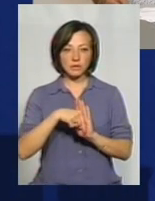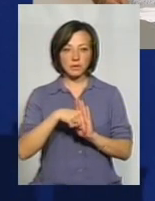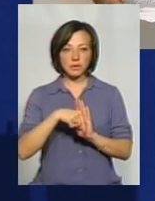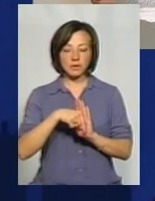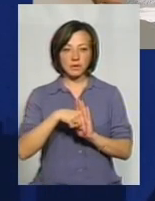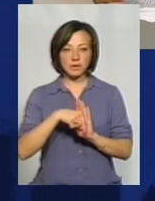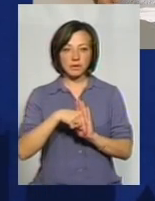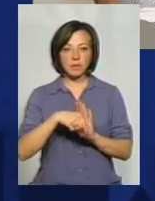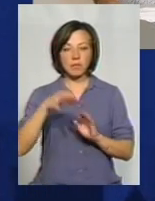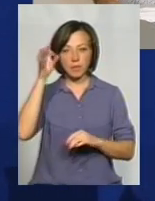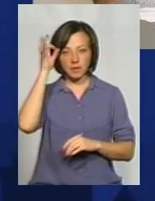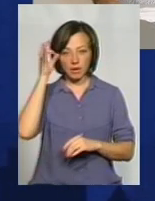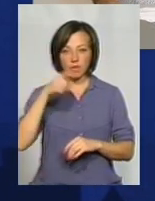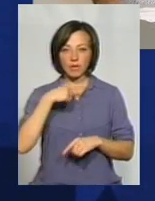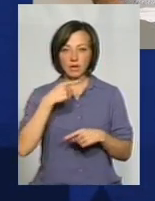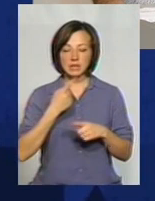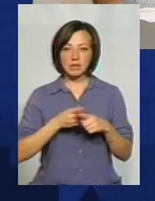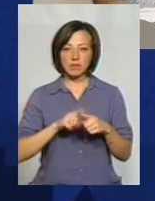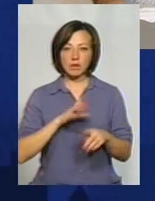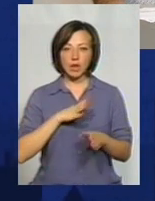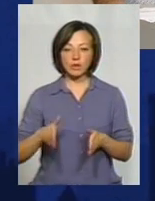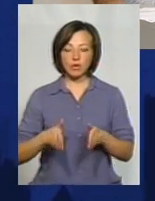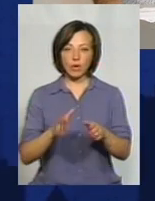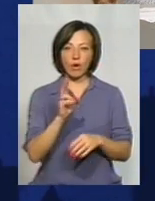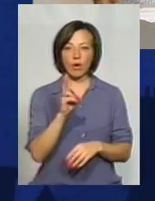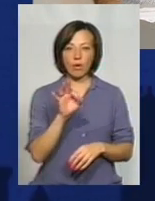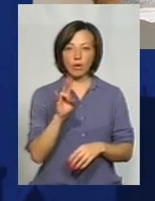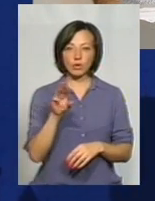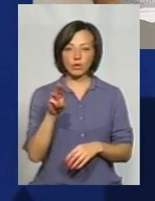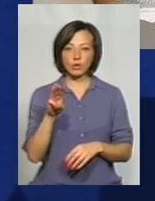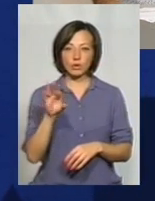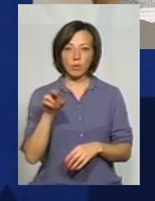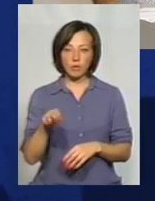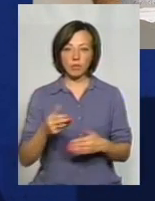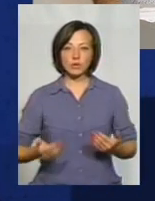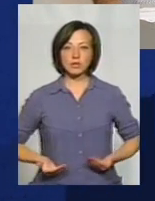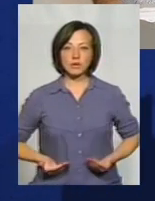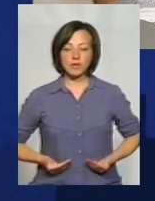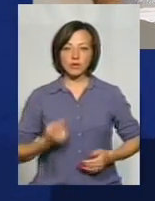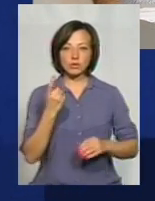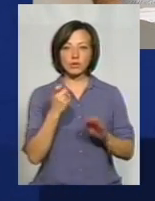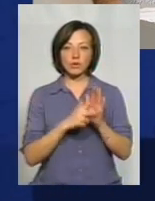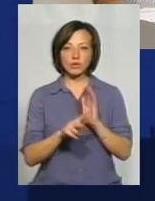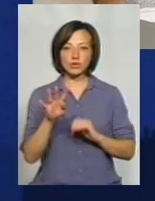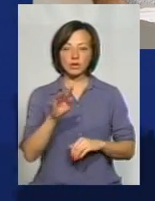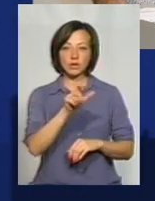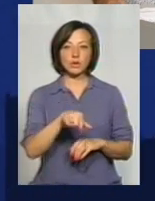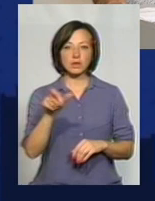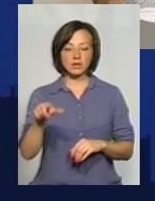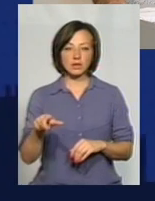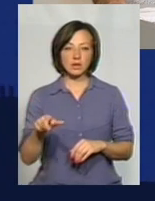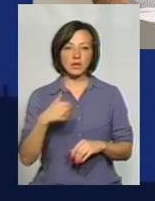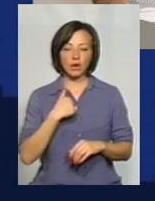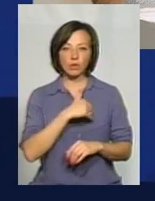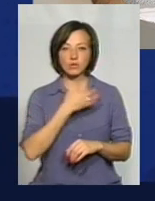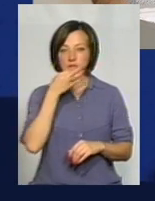Я пам'ятаю, що він там говорив, це була дорога на Конотоп, де там проживає 184 мешканця. Ну,